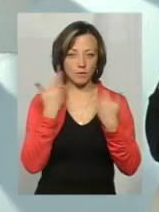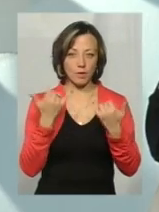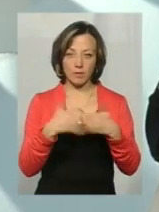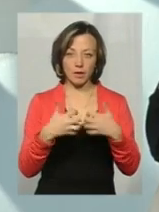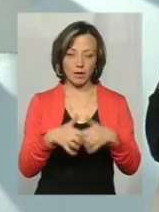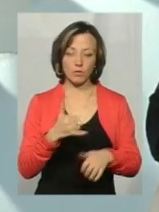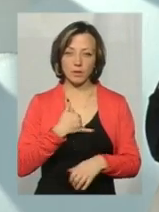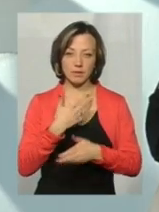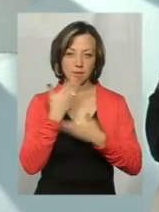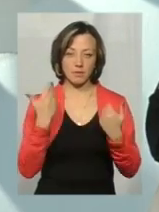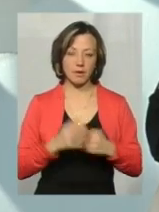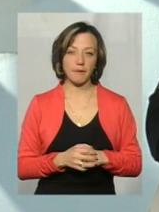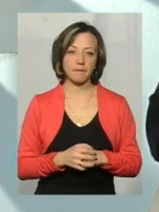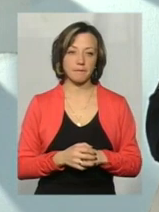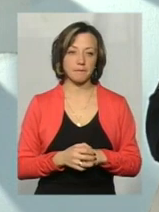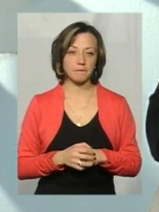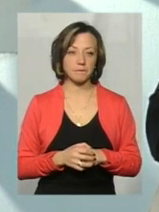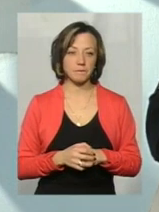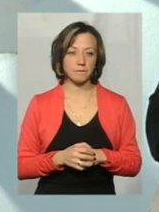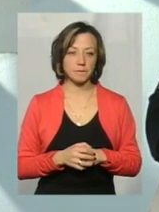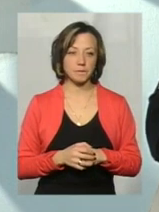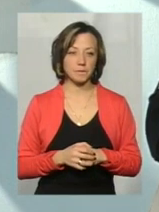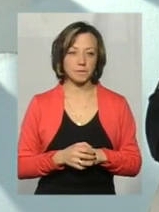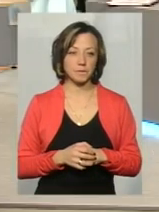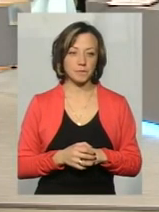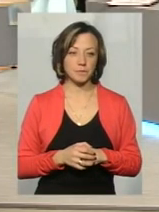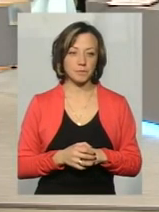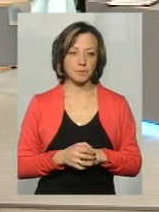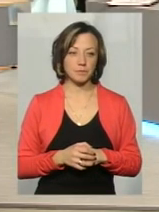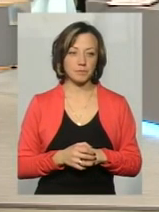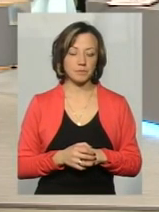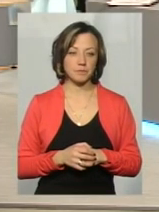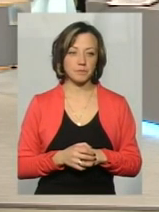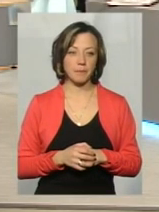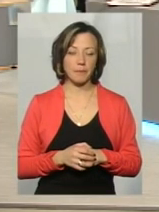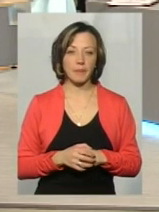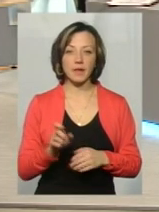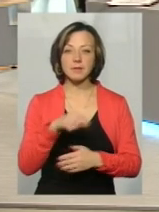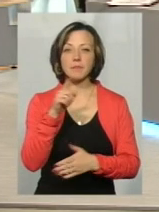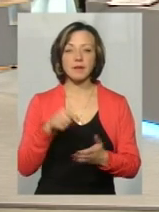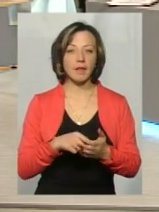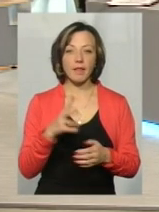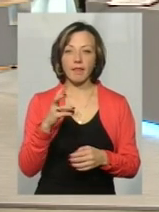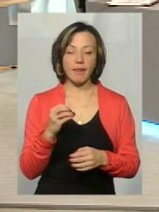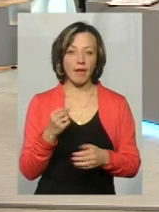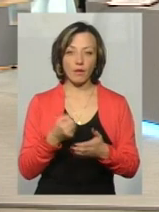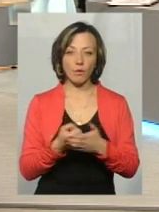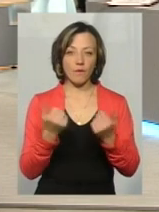наявності, на даний момент немає пристрій для вимірювання швидкісного режиму. Звичайно, це запитання не до вас.